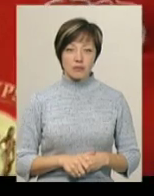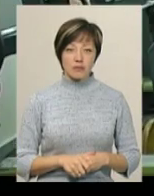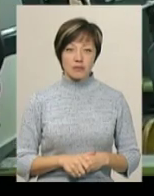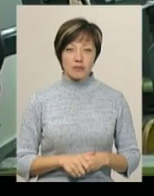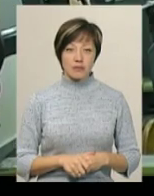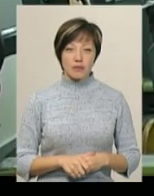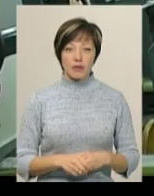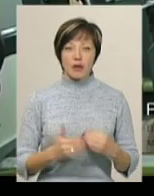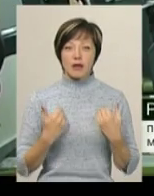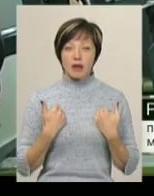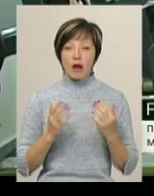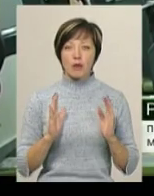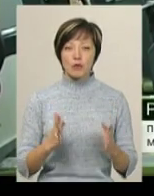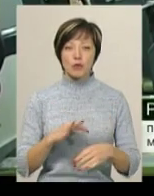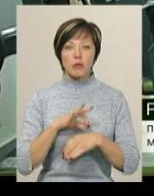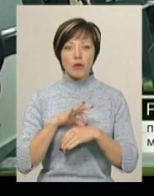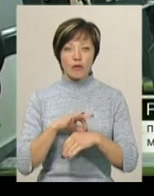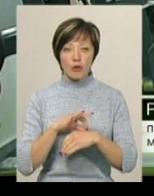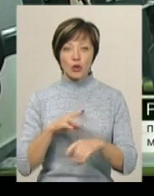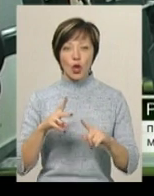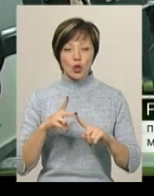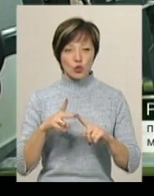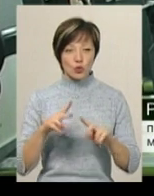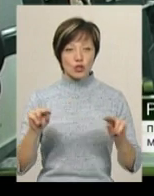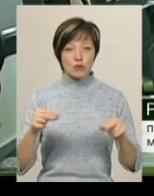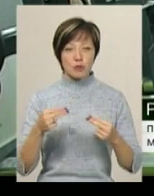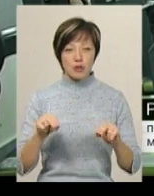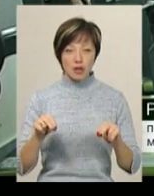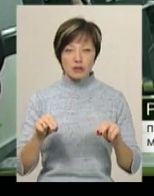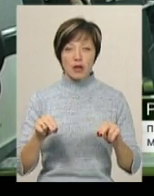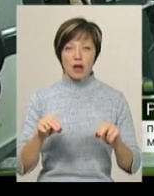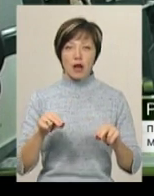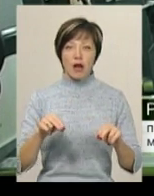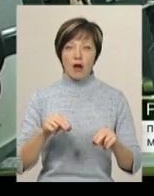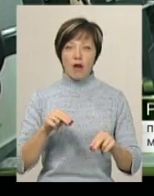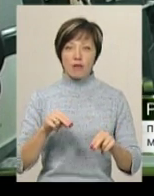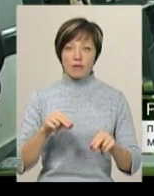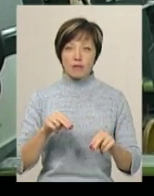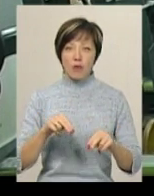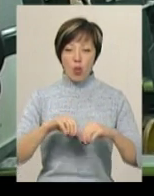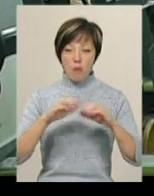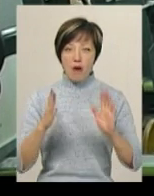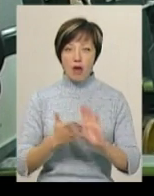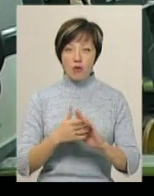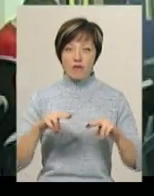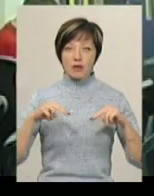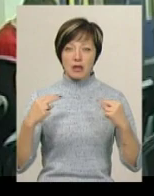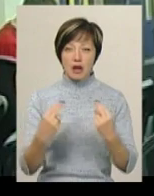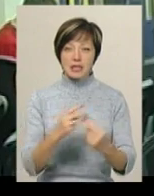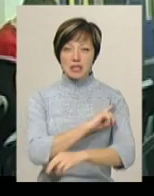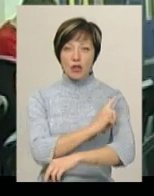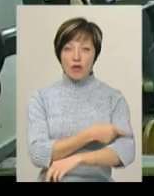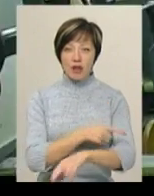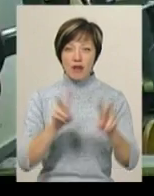Я буду проводити другий чемпіонат «Глобальної федерації силових видів спорту» в нашому місті, в Хмельницькому кіт